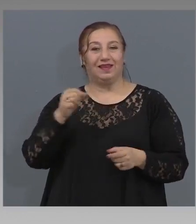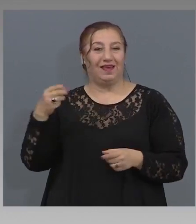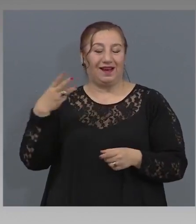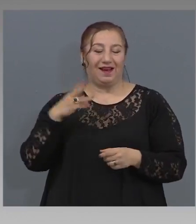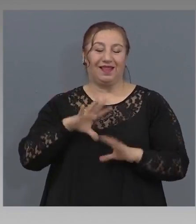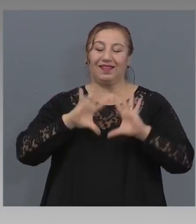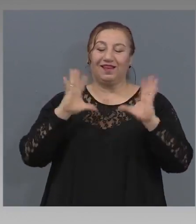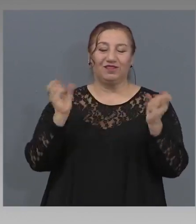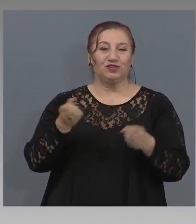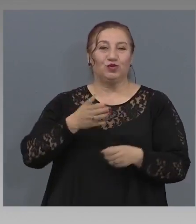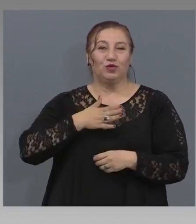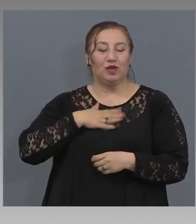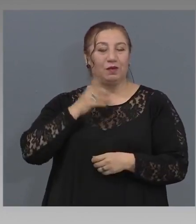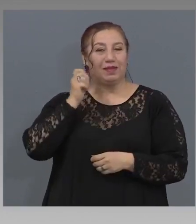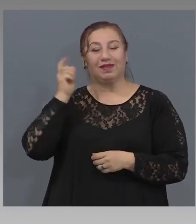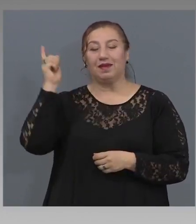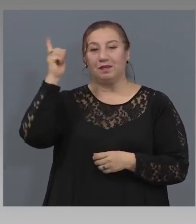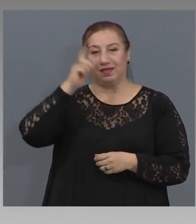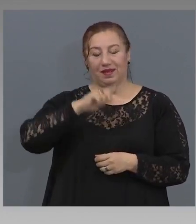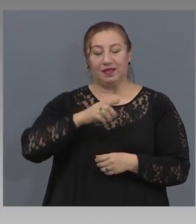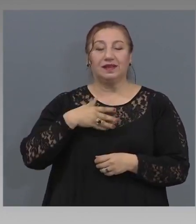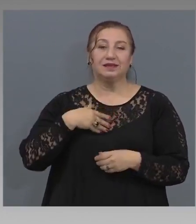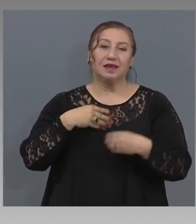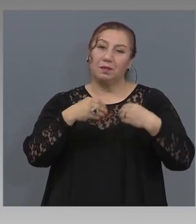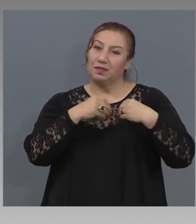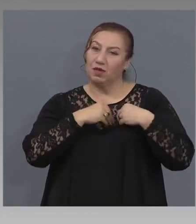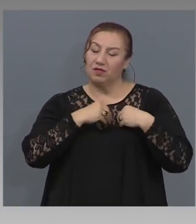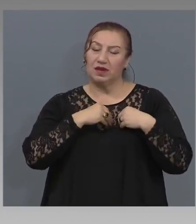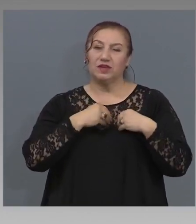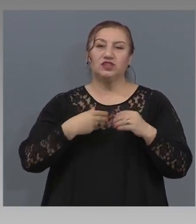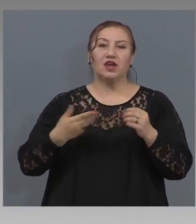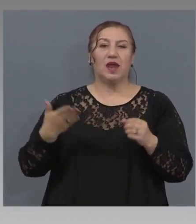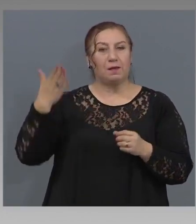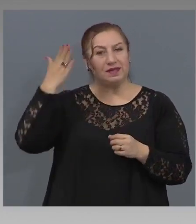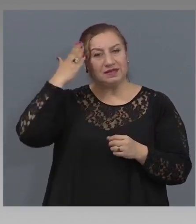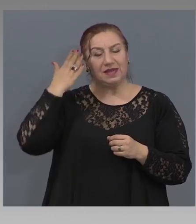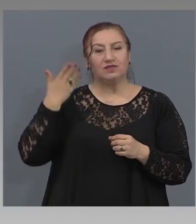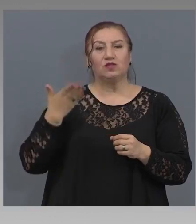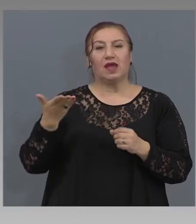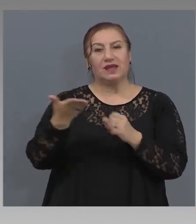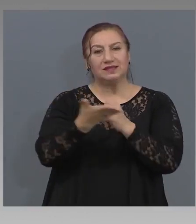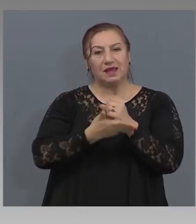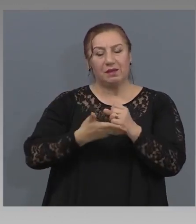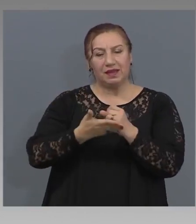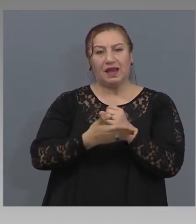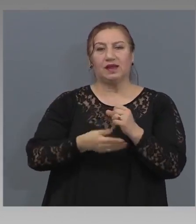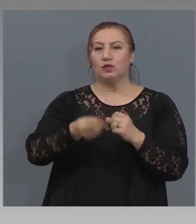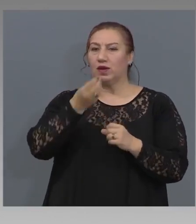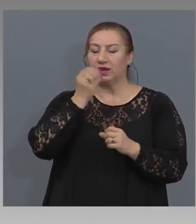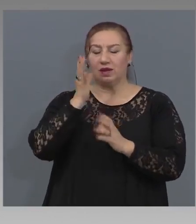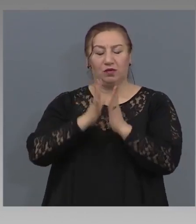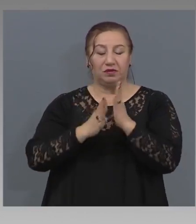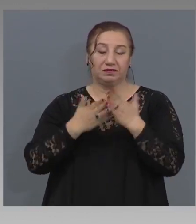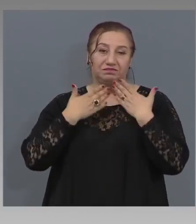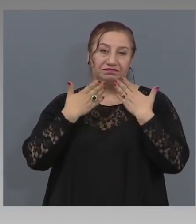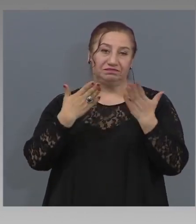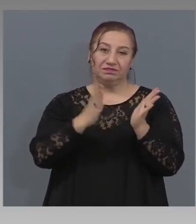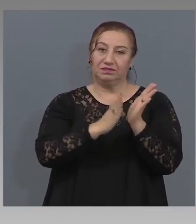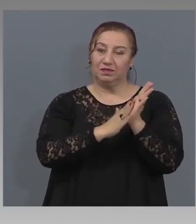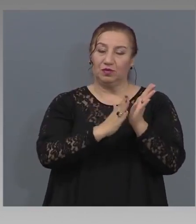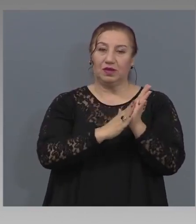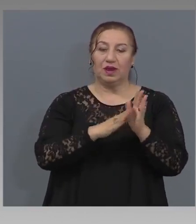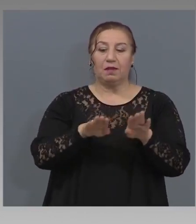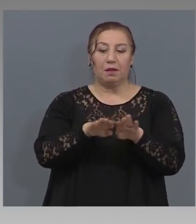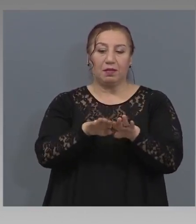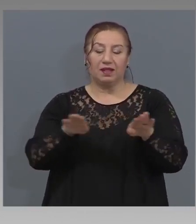Искам да заявя, че Министерство на земеделието храните и горите приветства инициативата и подкрепя платформата Приоткри